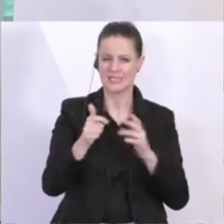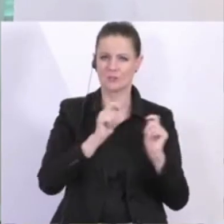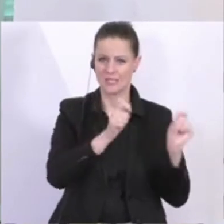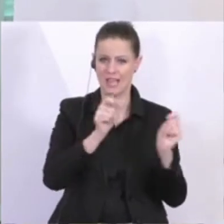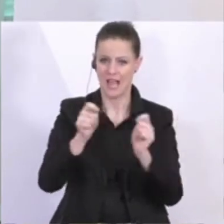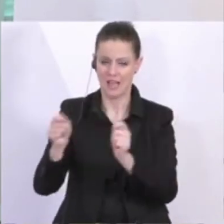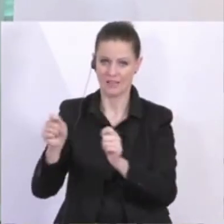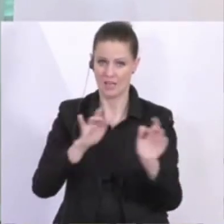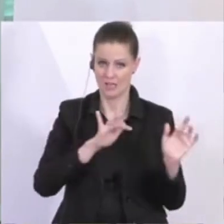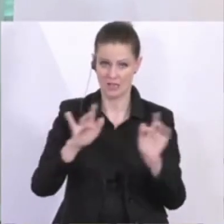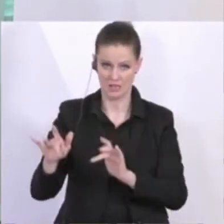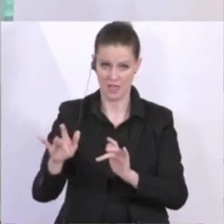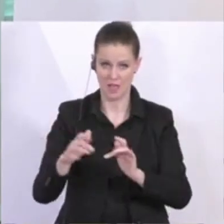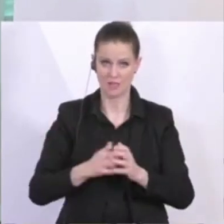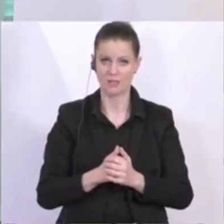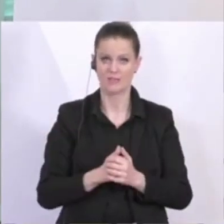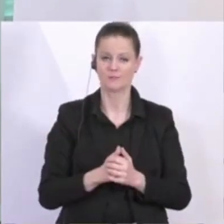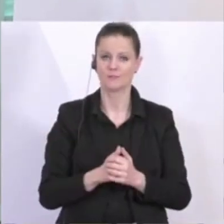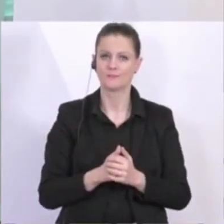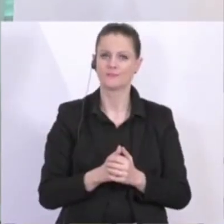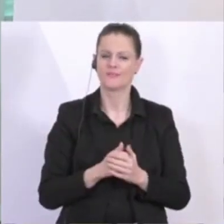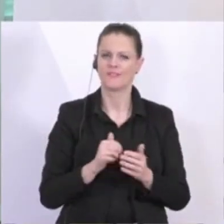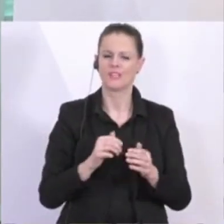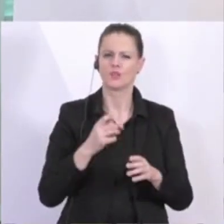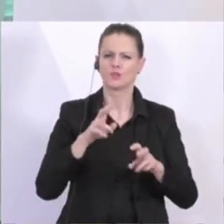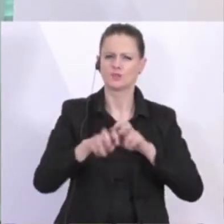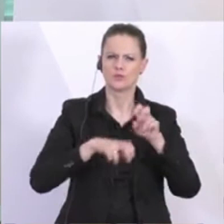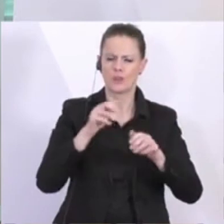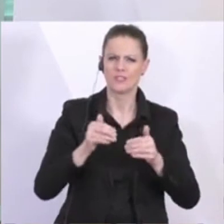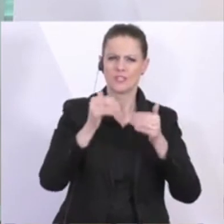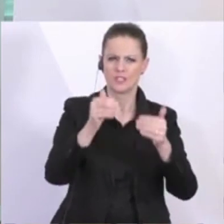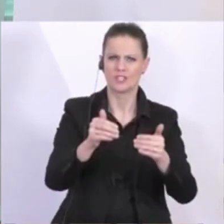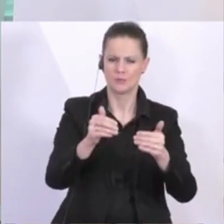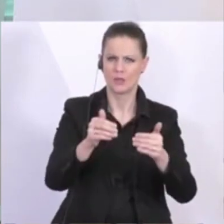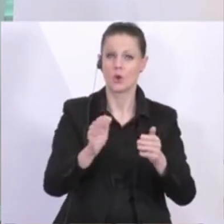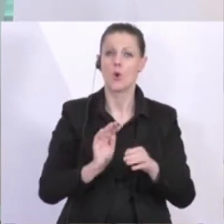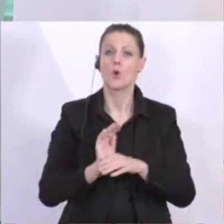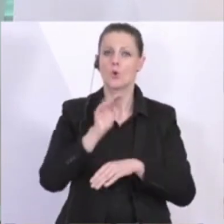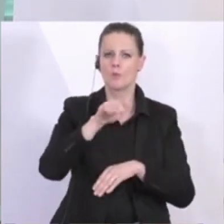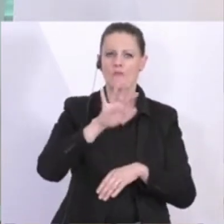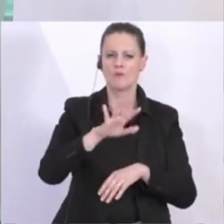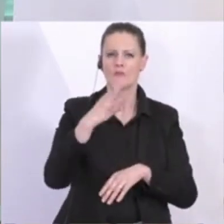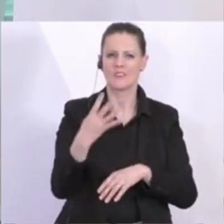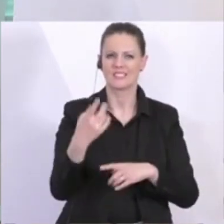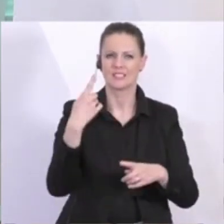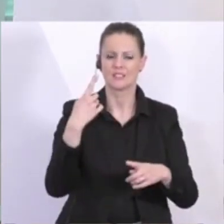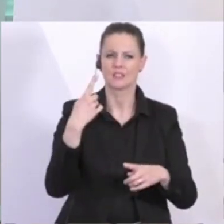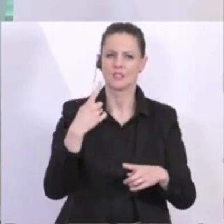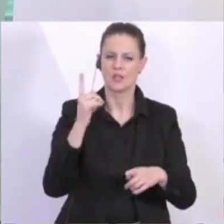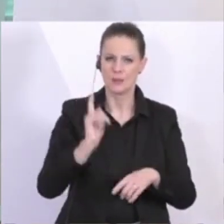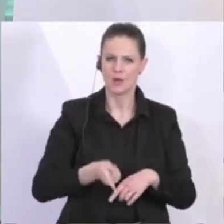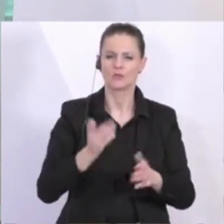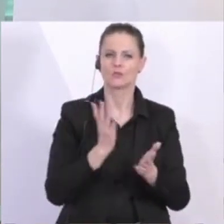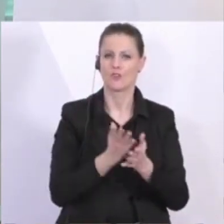zur Steuerstundung oder Vorauszahlungsherabsetzung erhalten. Davon sind über 45.000 bereits erledigt.